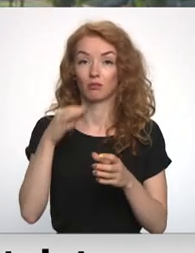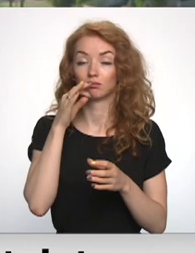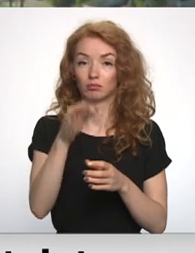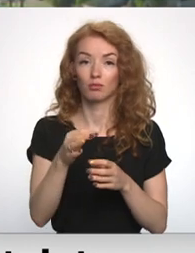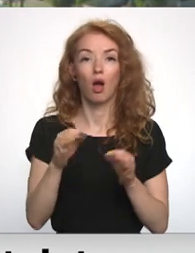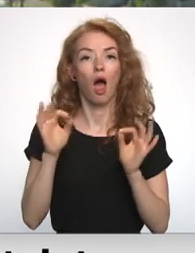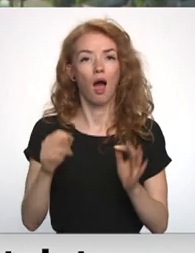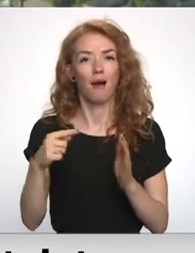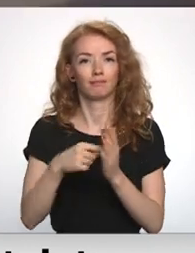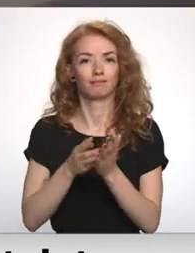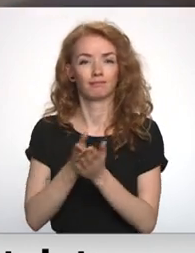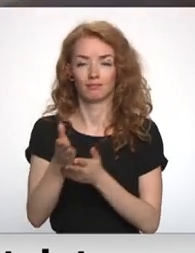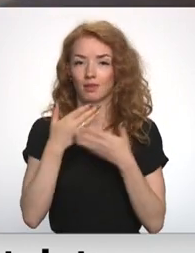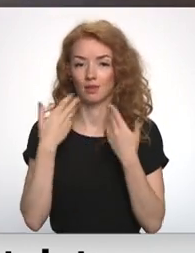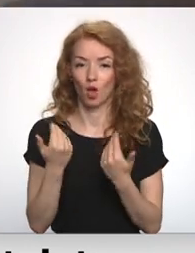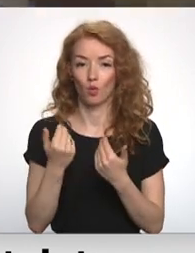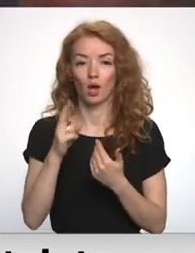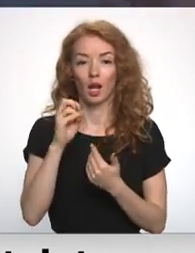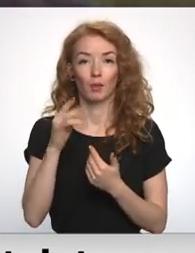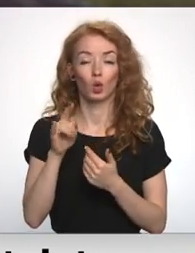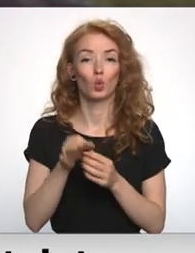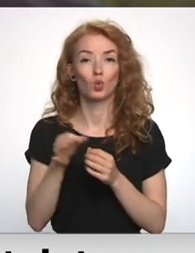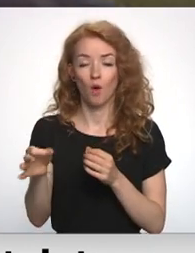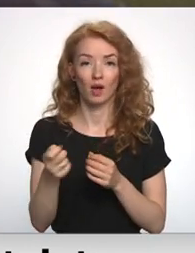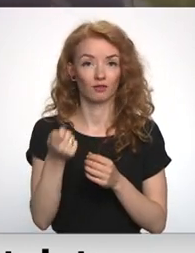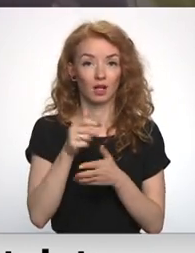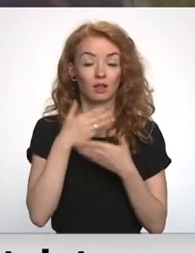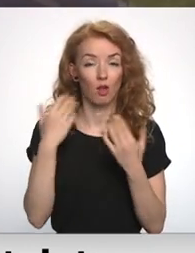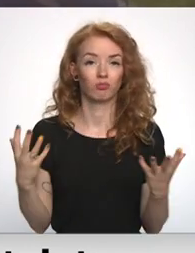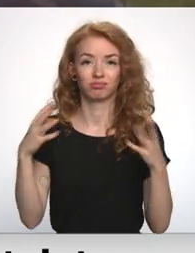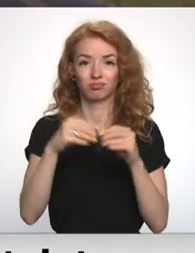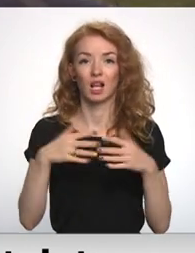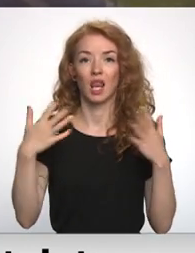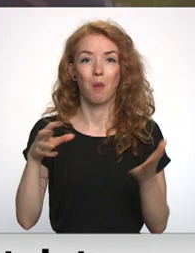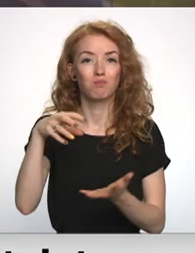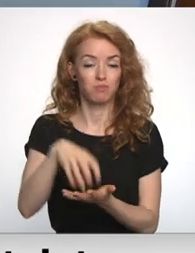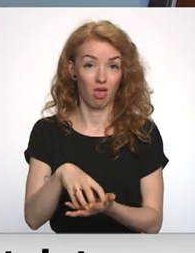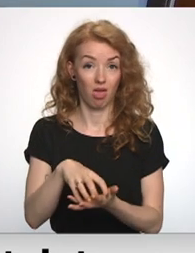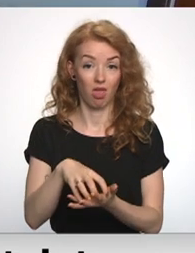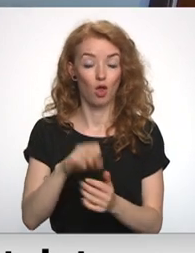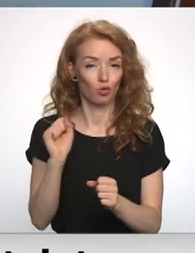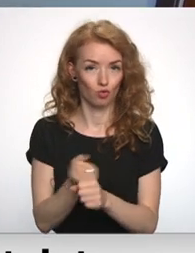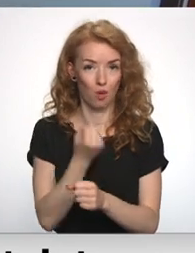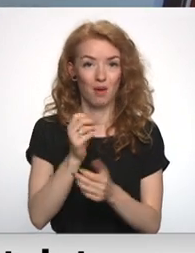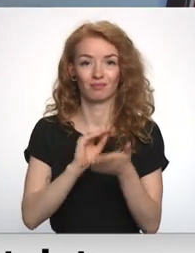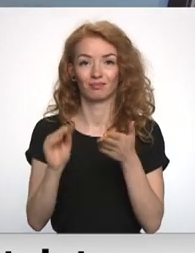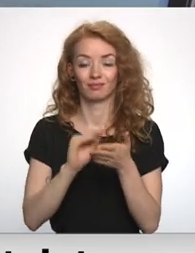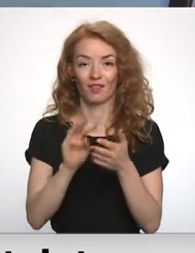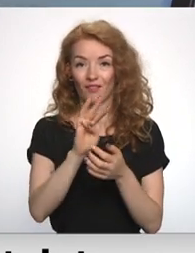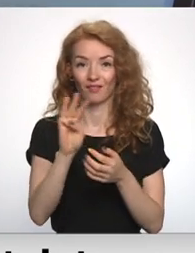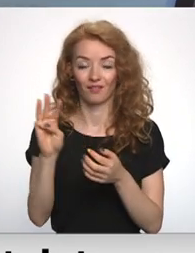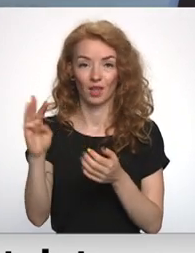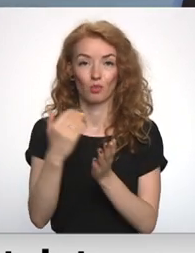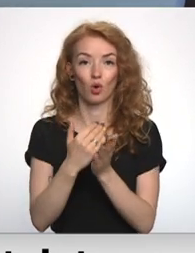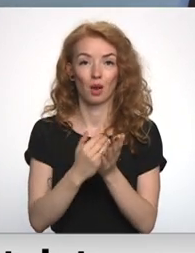vadlīniju nav. Riebiņu novads neeksistē jau gadu un ir apvienots lielajā preļu novadā. Tomēr, ierakstot internetu meklētāju